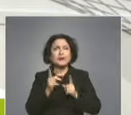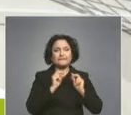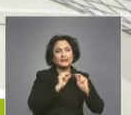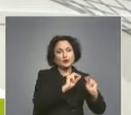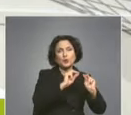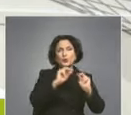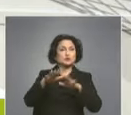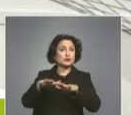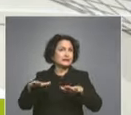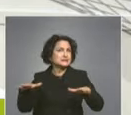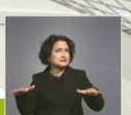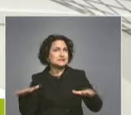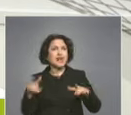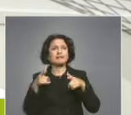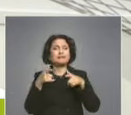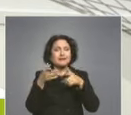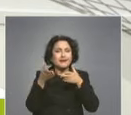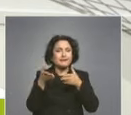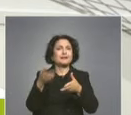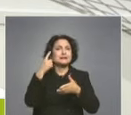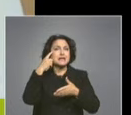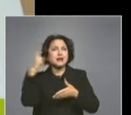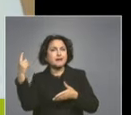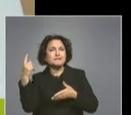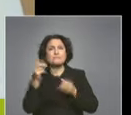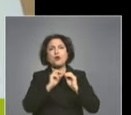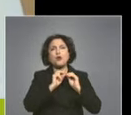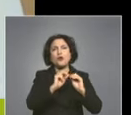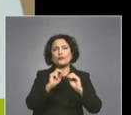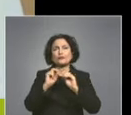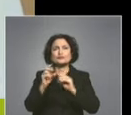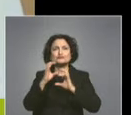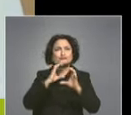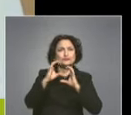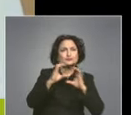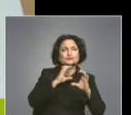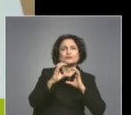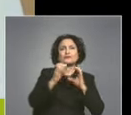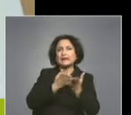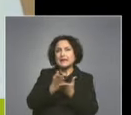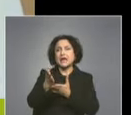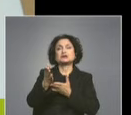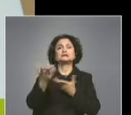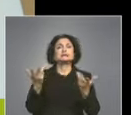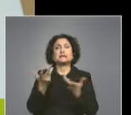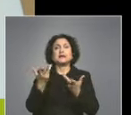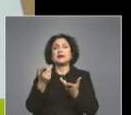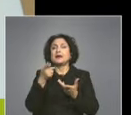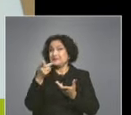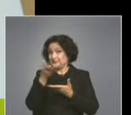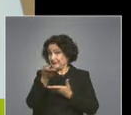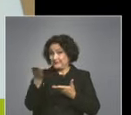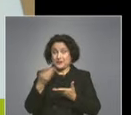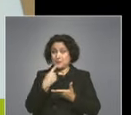трябва да ги научи на тази дигитално-медиина грамотност? Това е важният въпрос, да. Понеже питахте и за родителите за